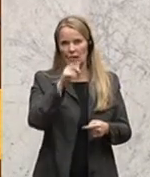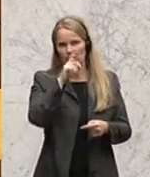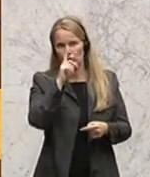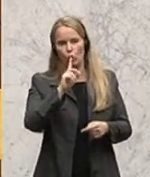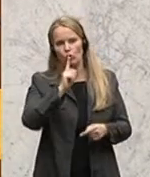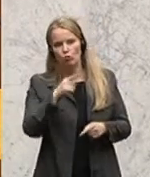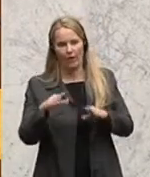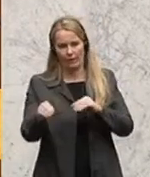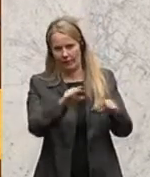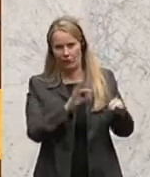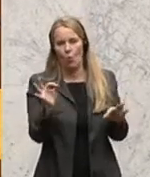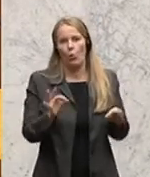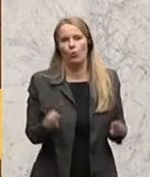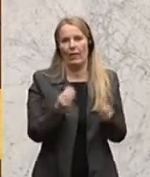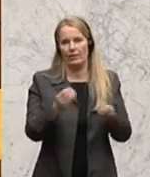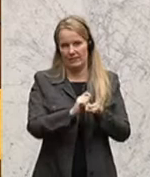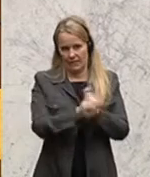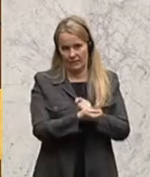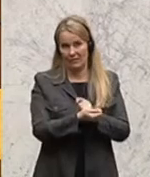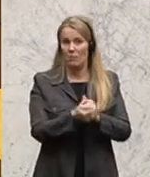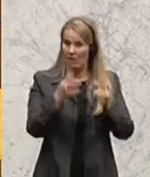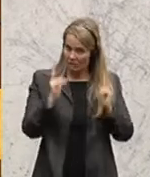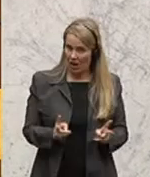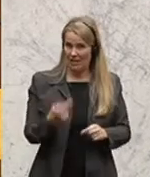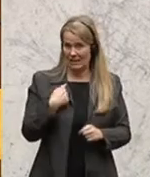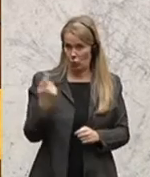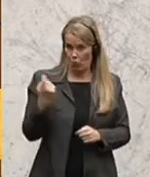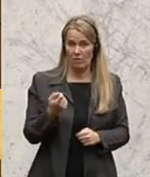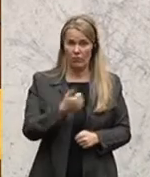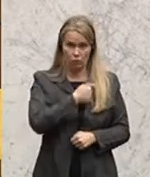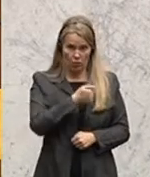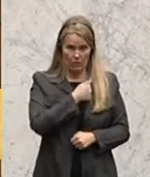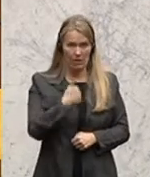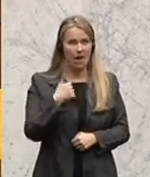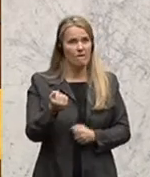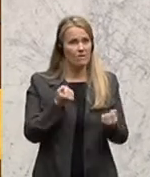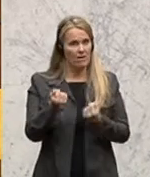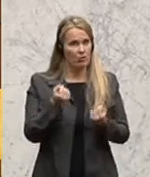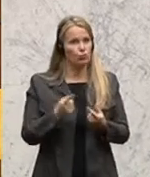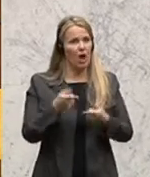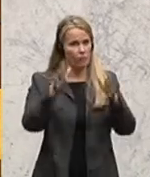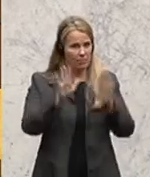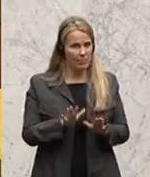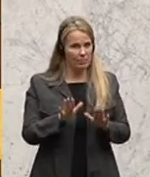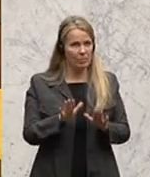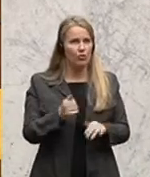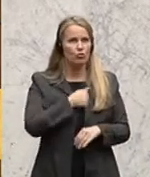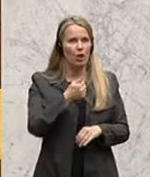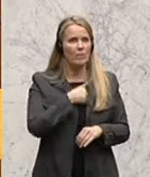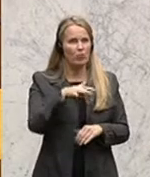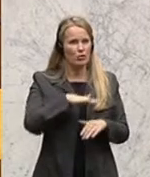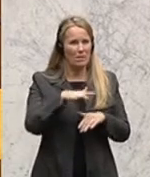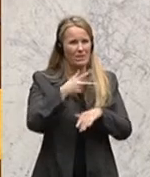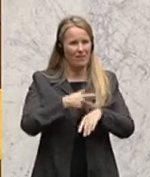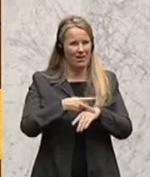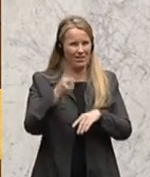Dinge schlecht zu hören oder etwas zu ändern. Fakt ist, ich komme aus der Steiermark und wir haben einen Verwaltungsaufwand in der steiermarkischen Gebietskrankenkasse, am